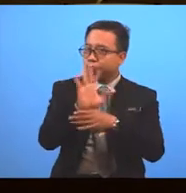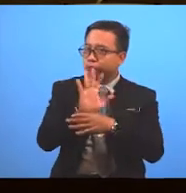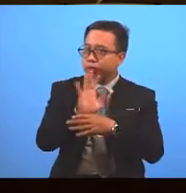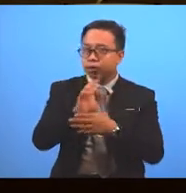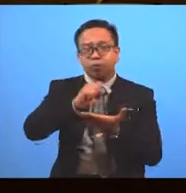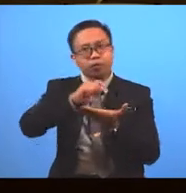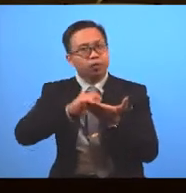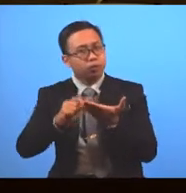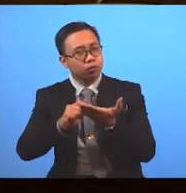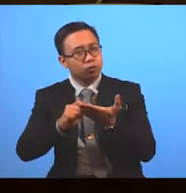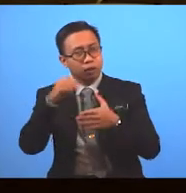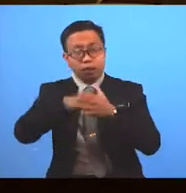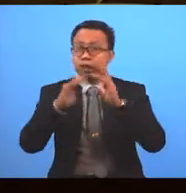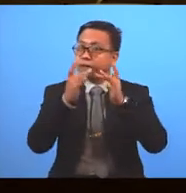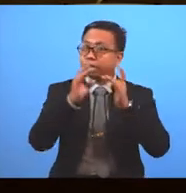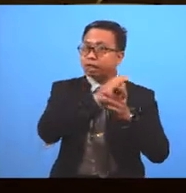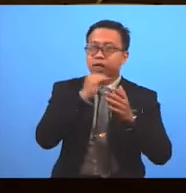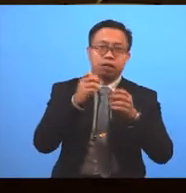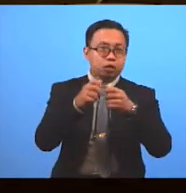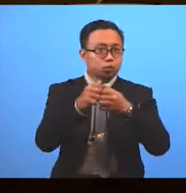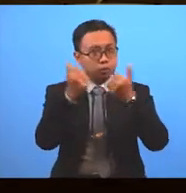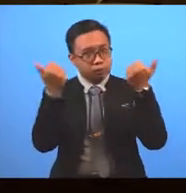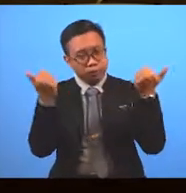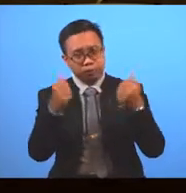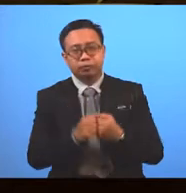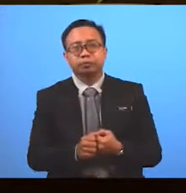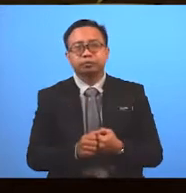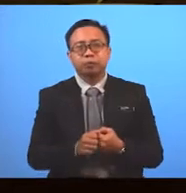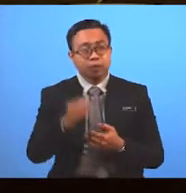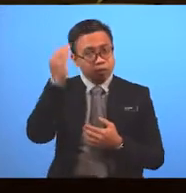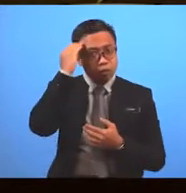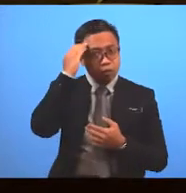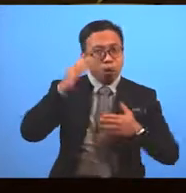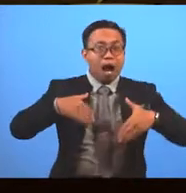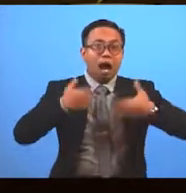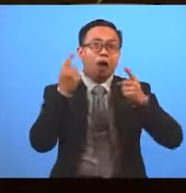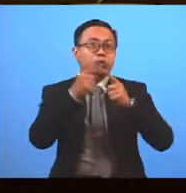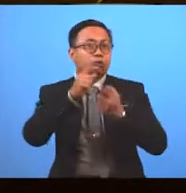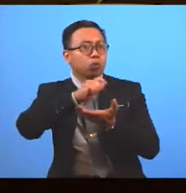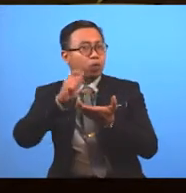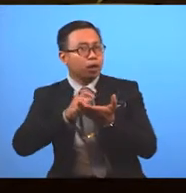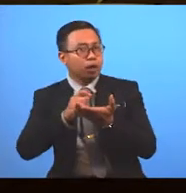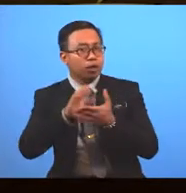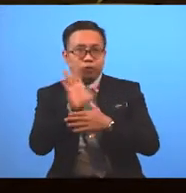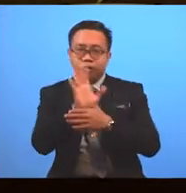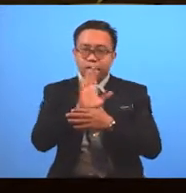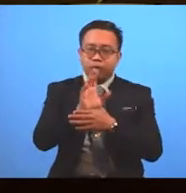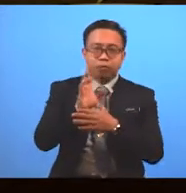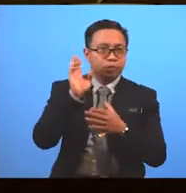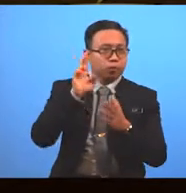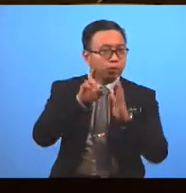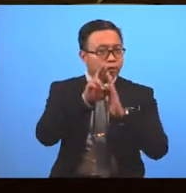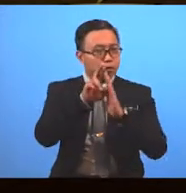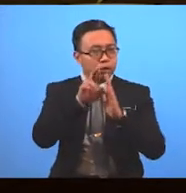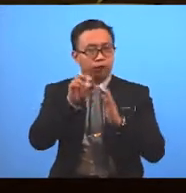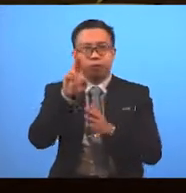internet and newspaper But, do you know how to write a film review? In this